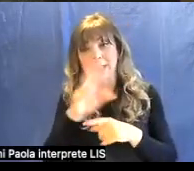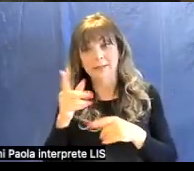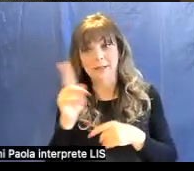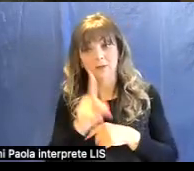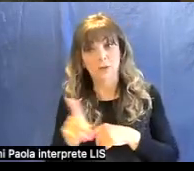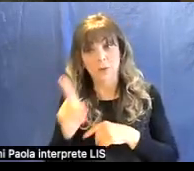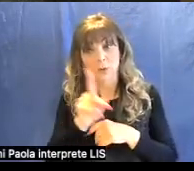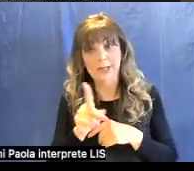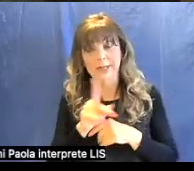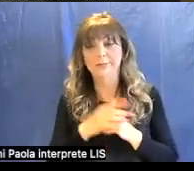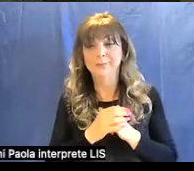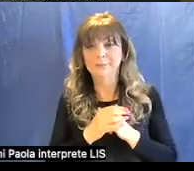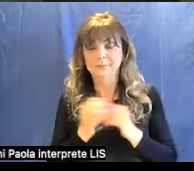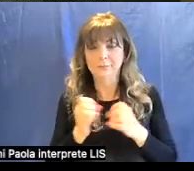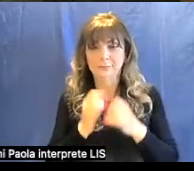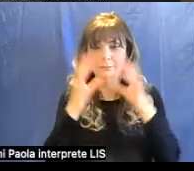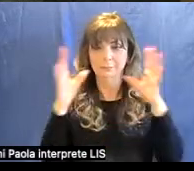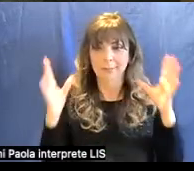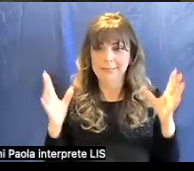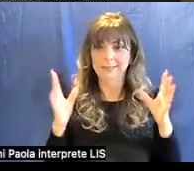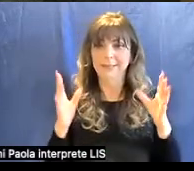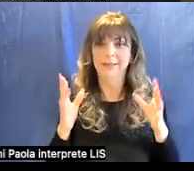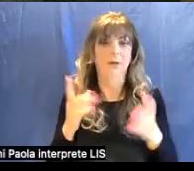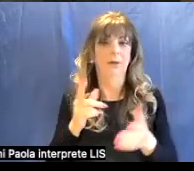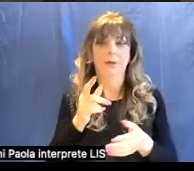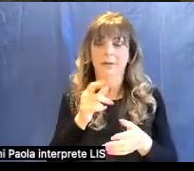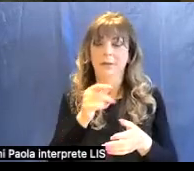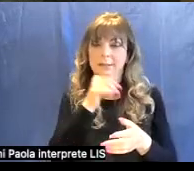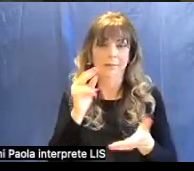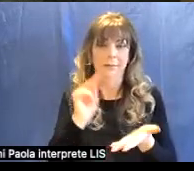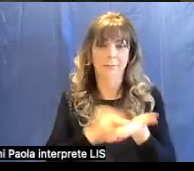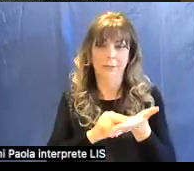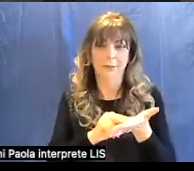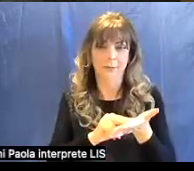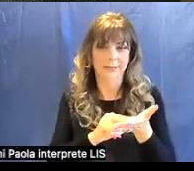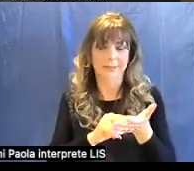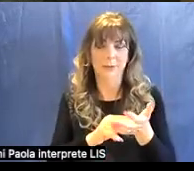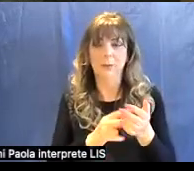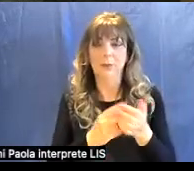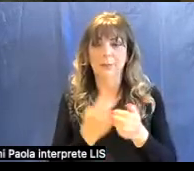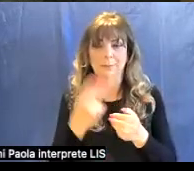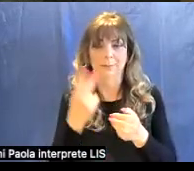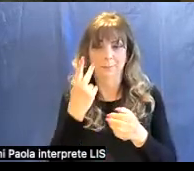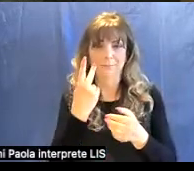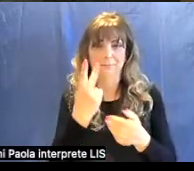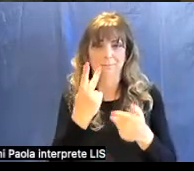giorni, la mattina, è necessario prenotarsi per visitare la mostra